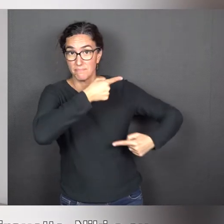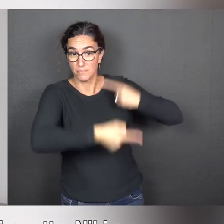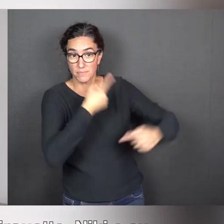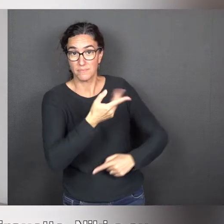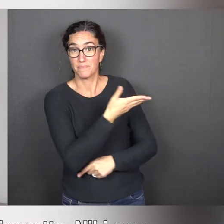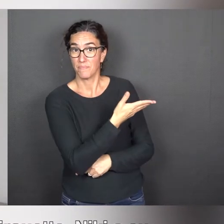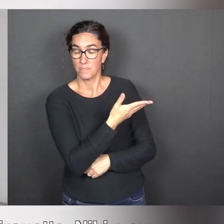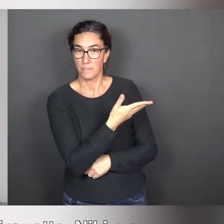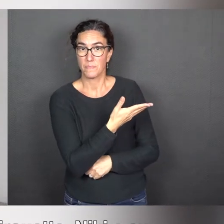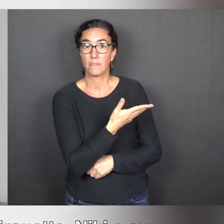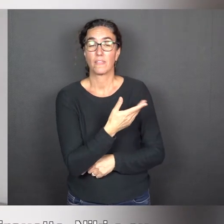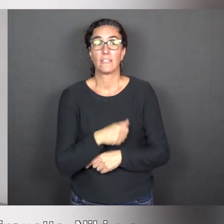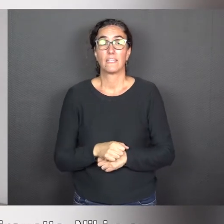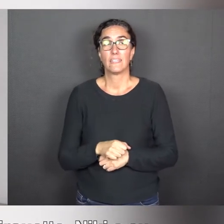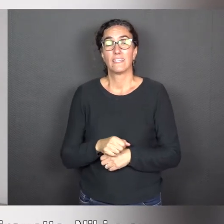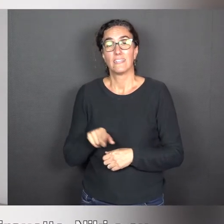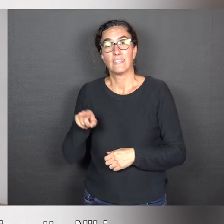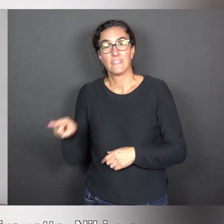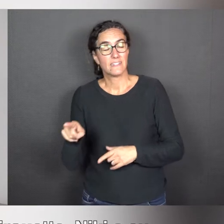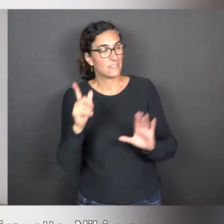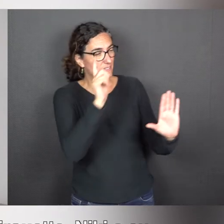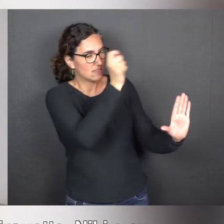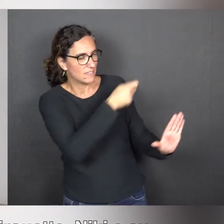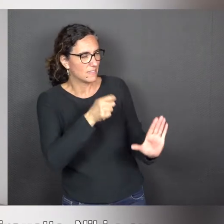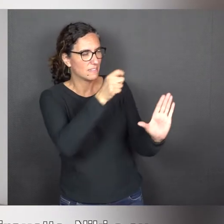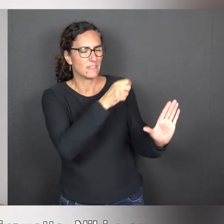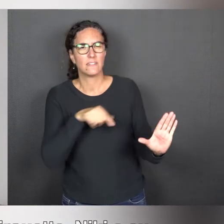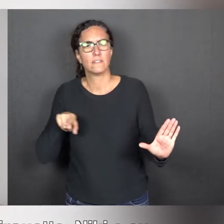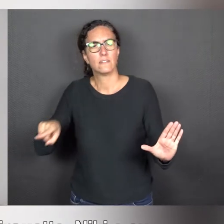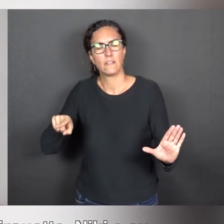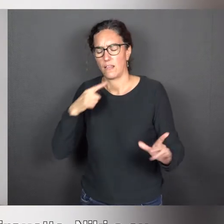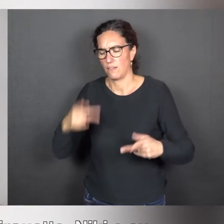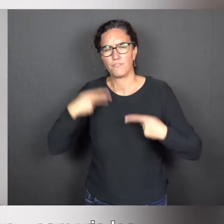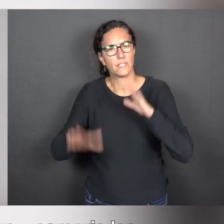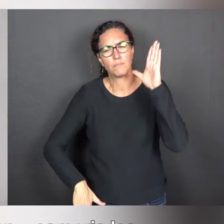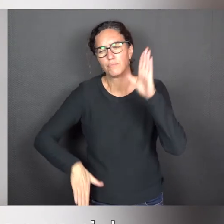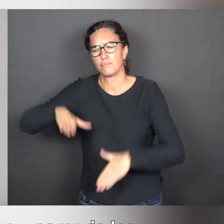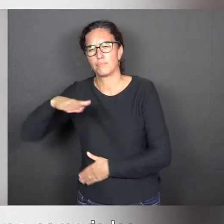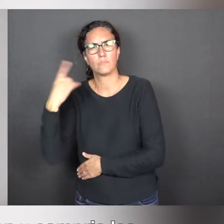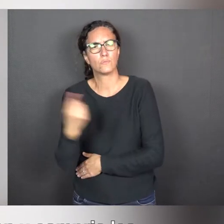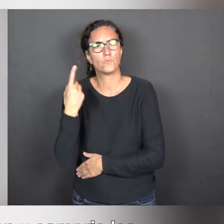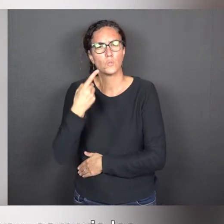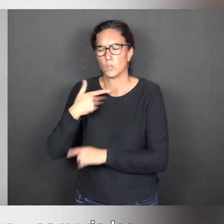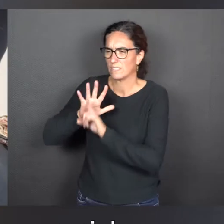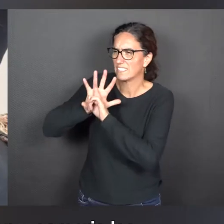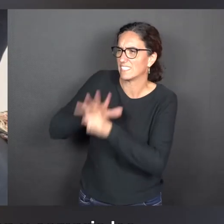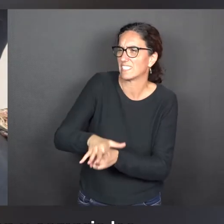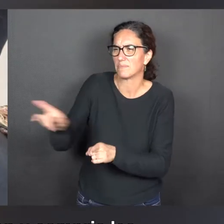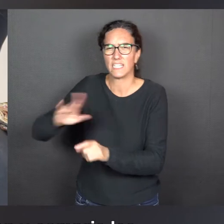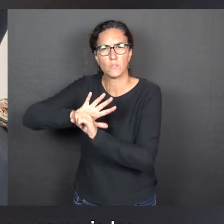faire une pirouette. Niki a eu un engagement tout au long de sa vie contre toute forme de discrimination,